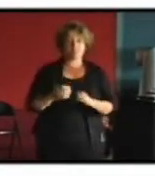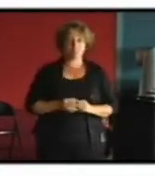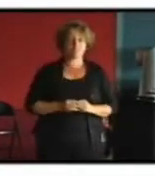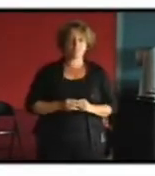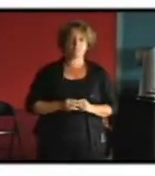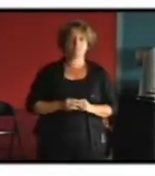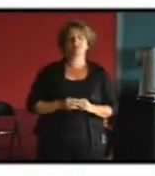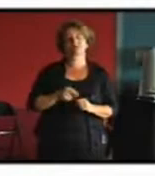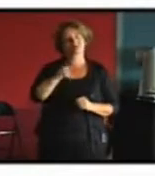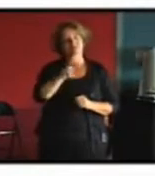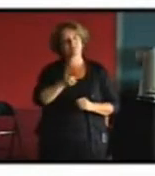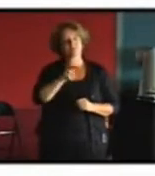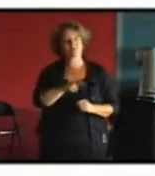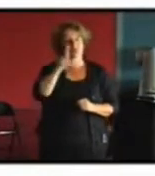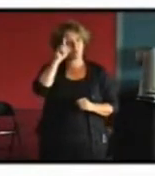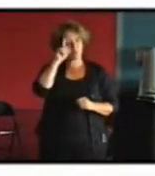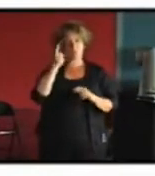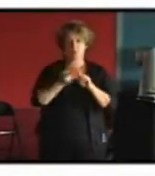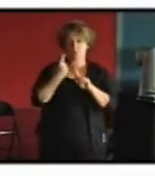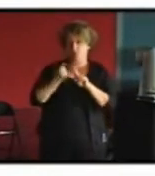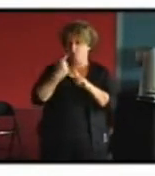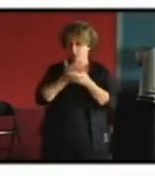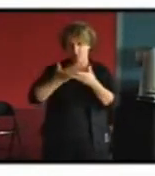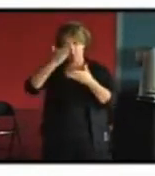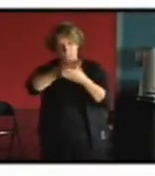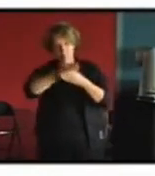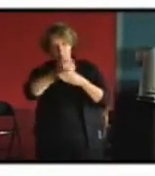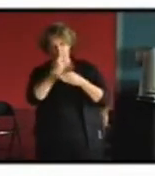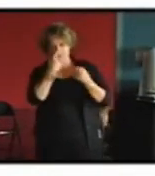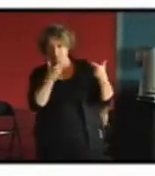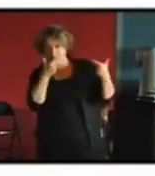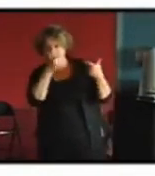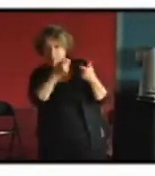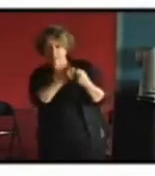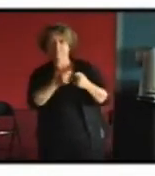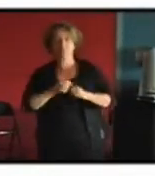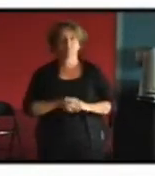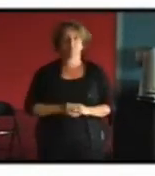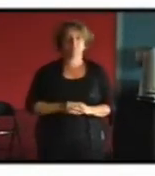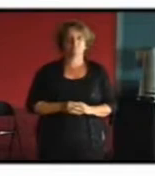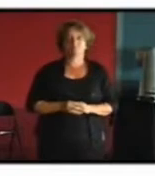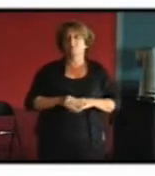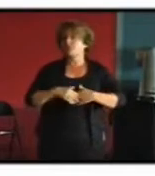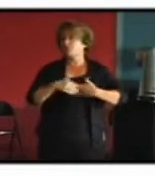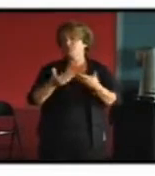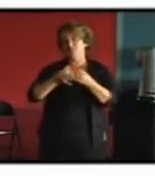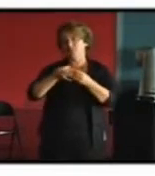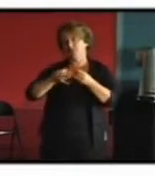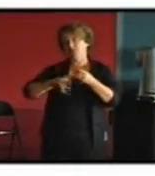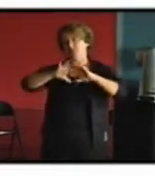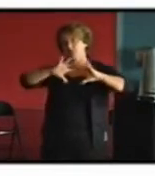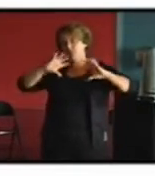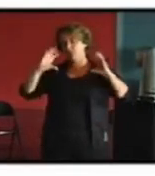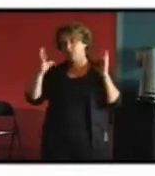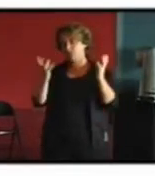oui pas préjudiciable adaptée voilà donc je sais qu'ils font un travail là-dessus globalement quand même de ce